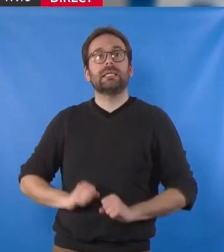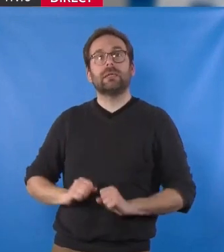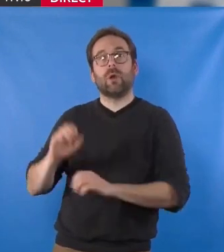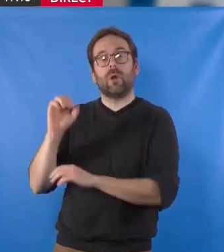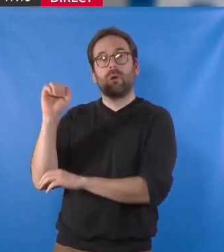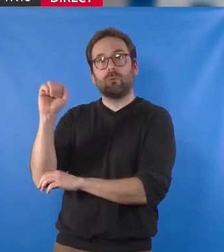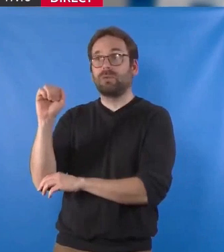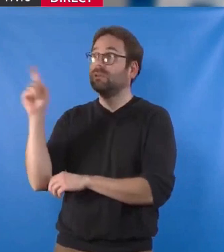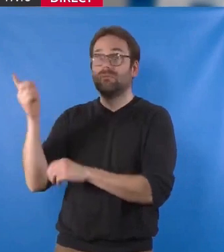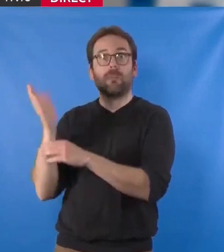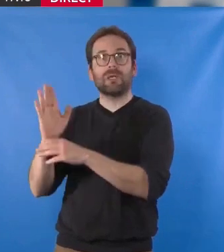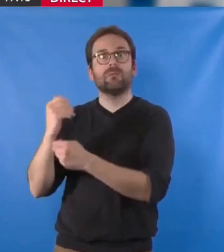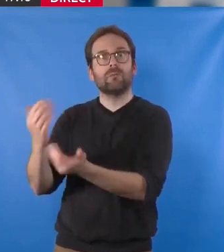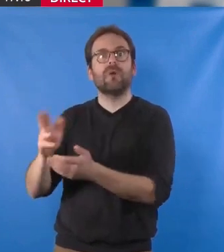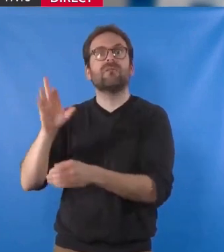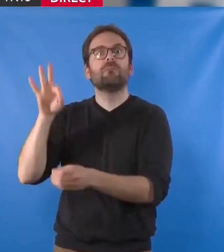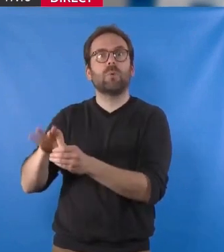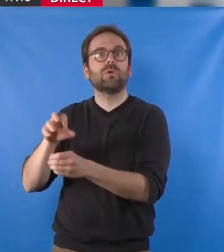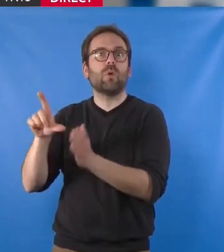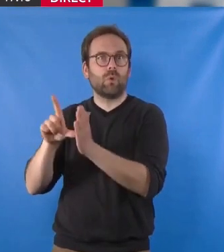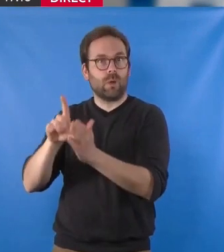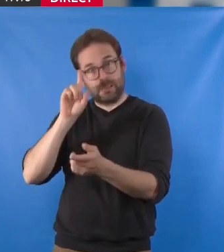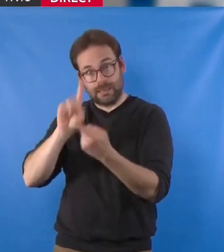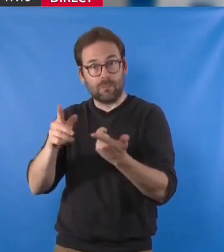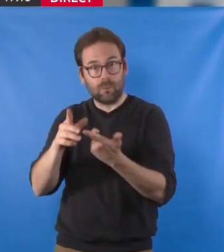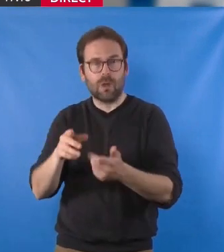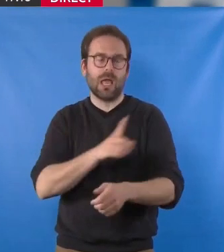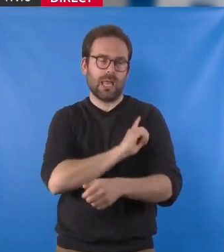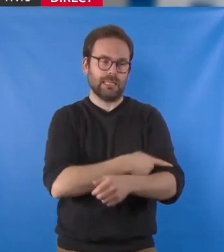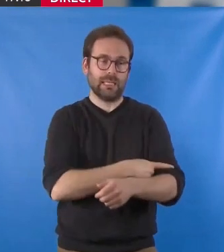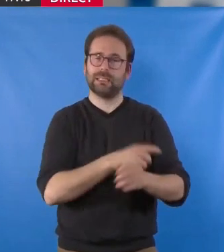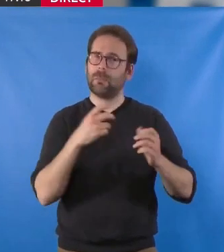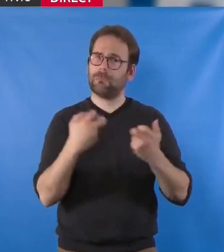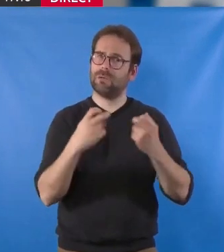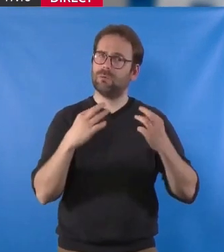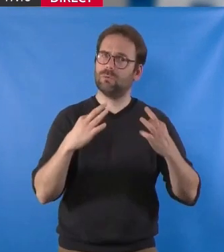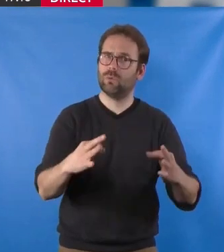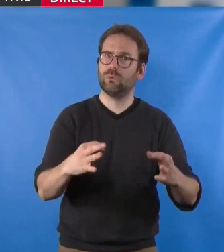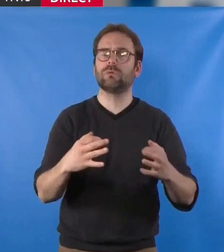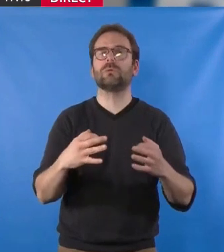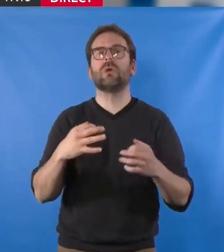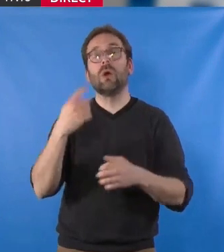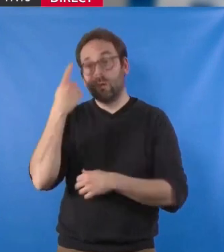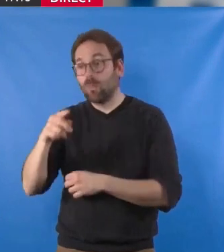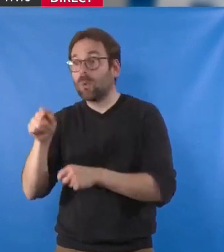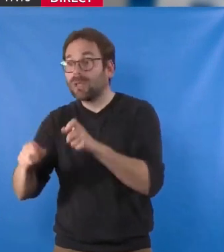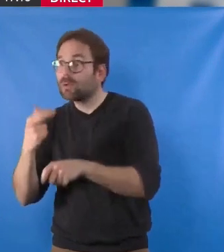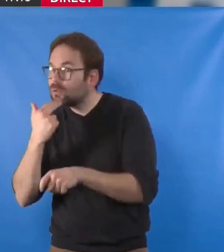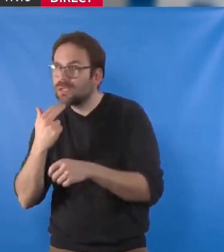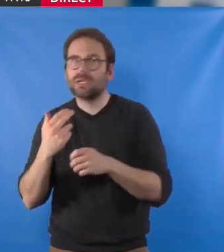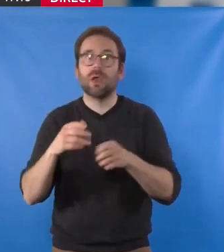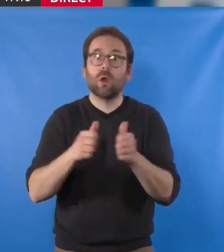présenteront bientôt une proposition de loi, garantissons l'énergie au juste prix, aussi bien pour les usagers, les